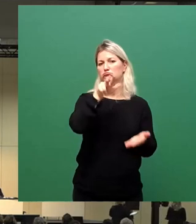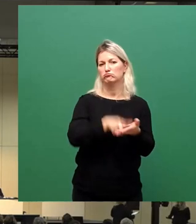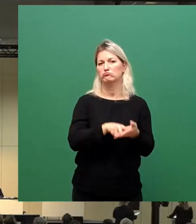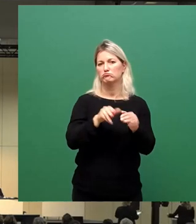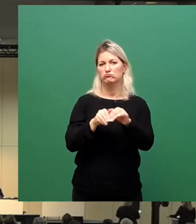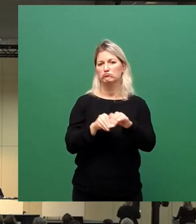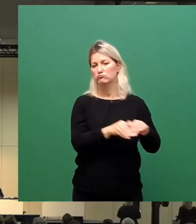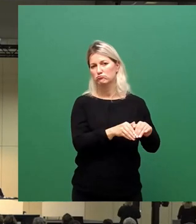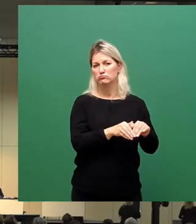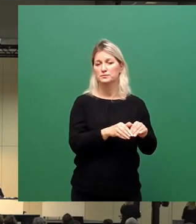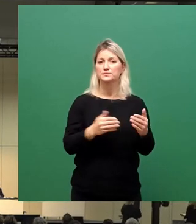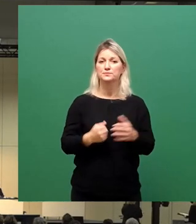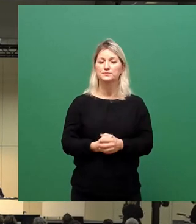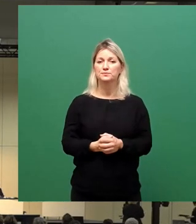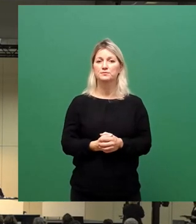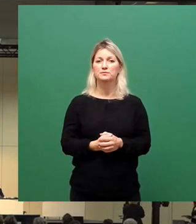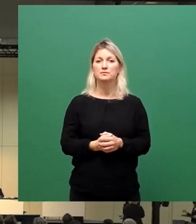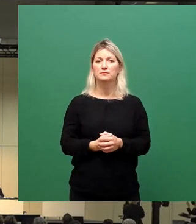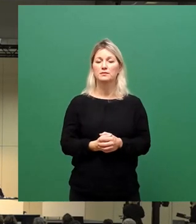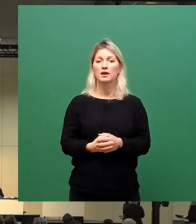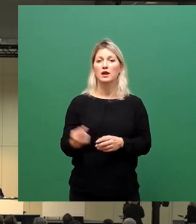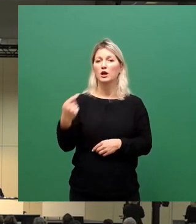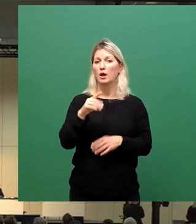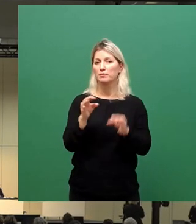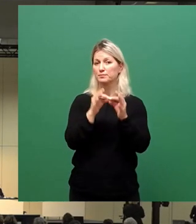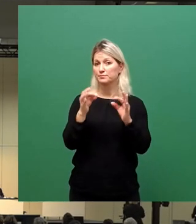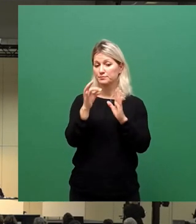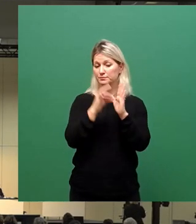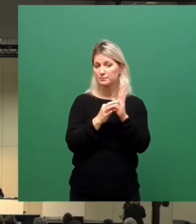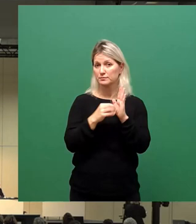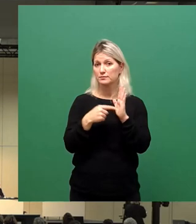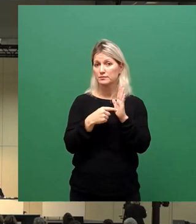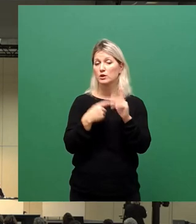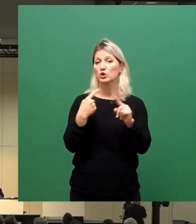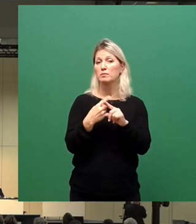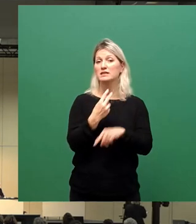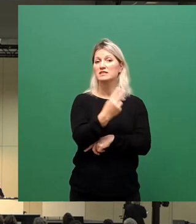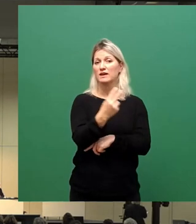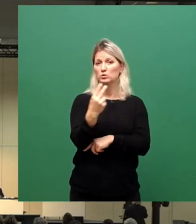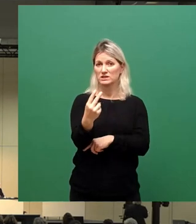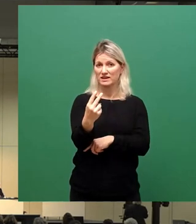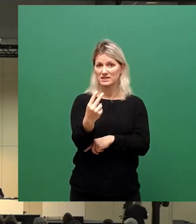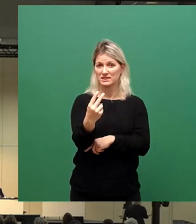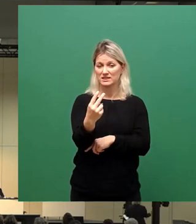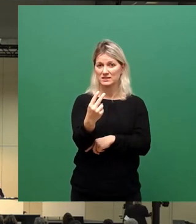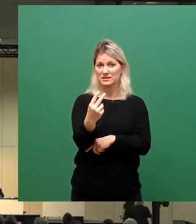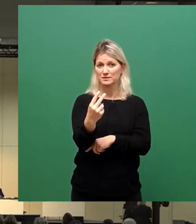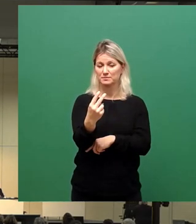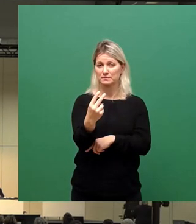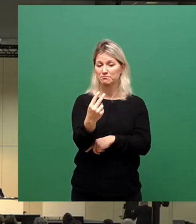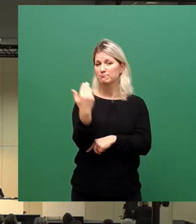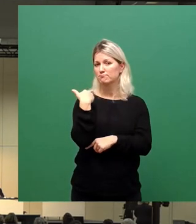Damit kommen wir zum Tagesordnungspunkt 22, wie eingangs bei der